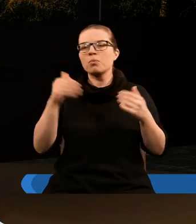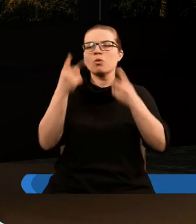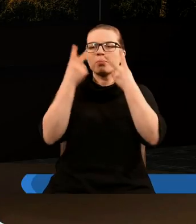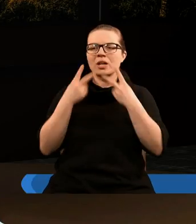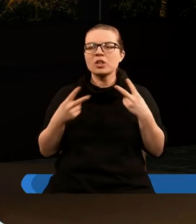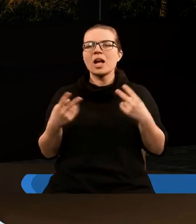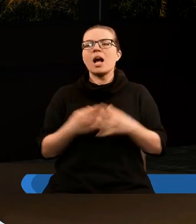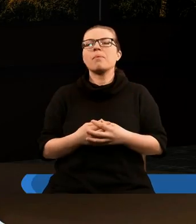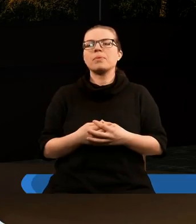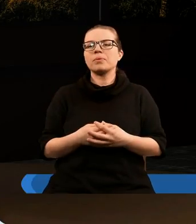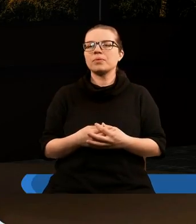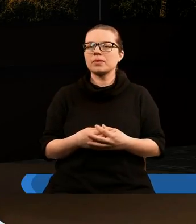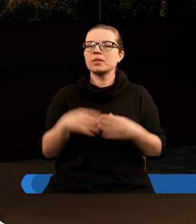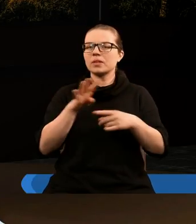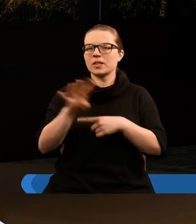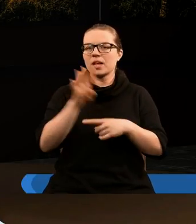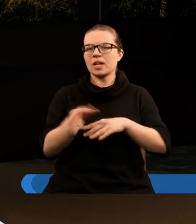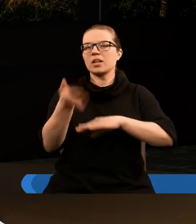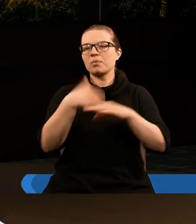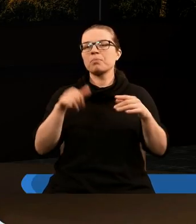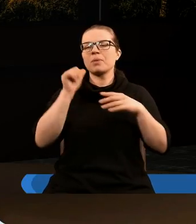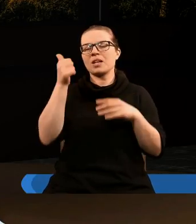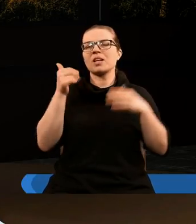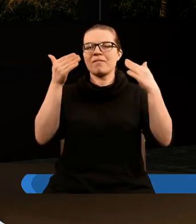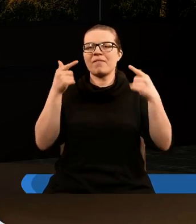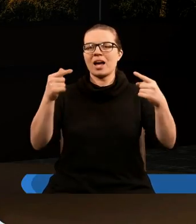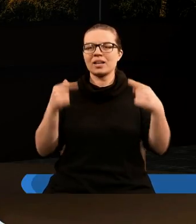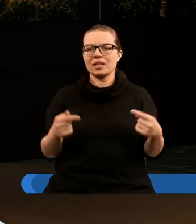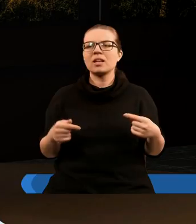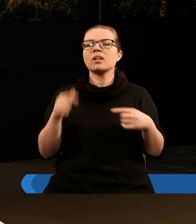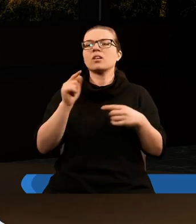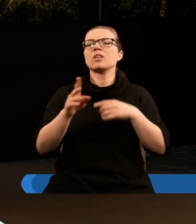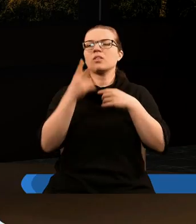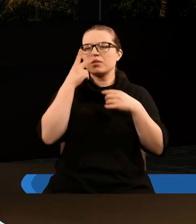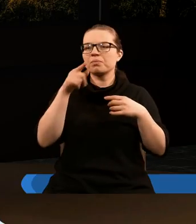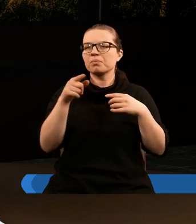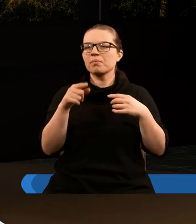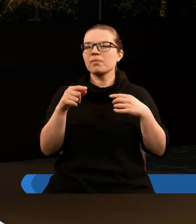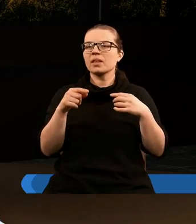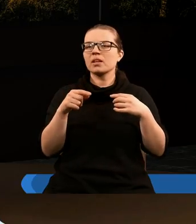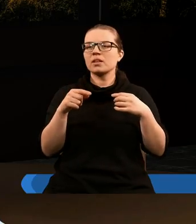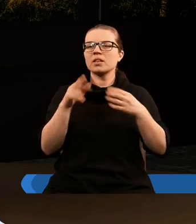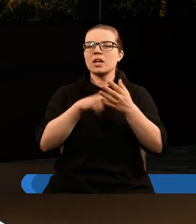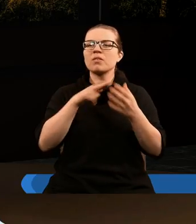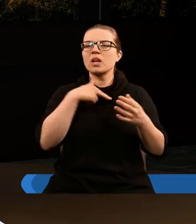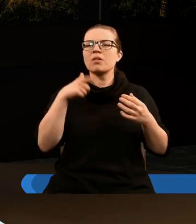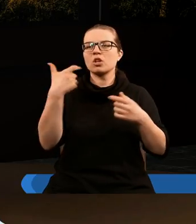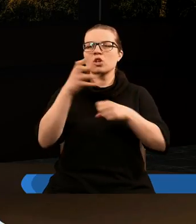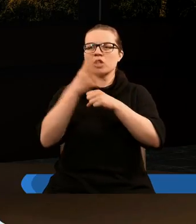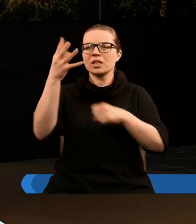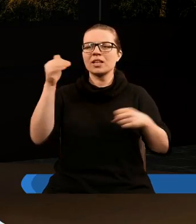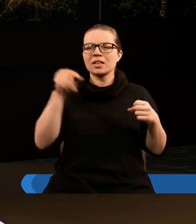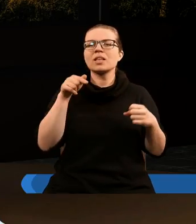może ja przeczytam. Czternasty rozdział, pierwszy werset. I widziałem, a oto baranek stał na górze Syjo, nazwijmy 144